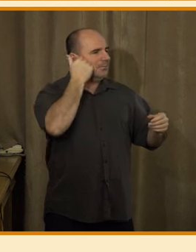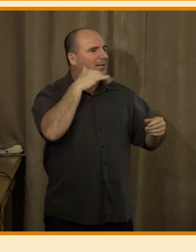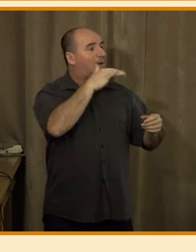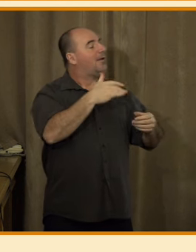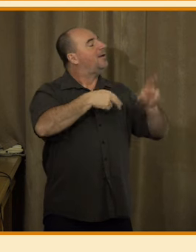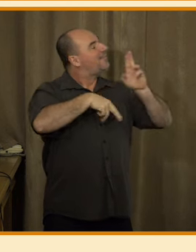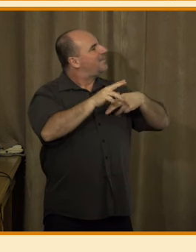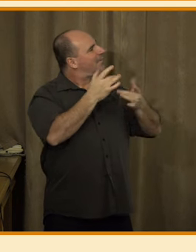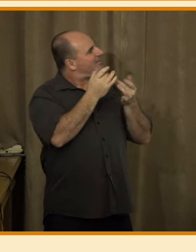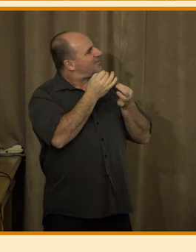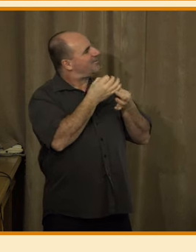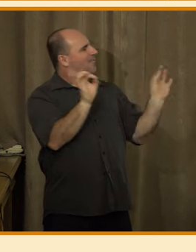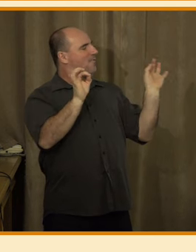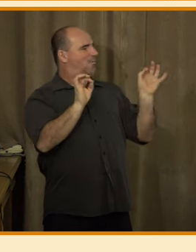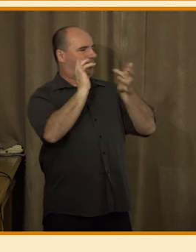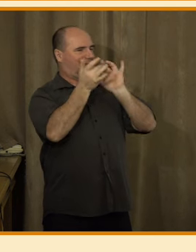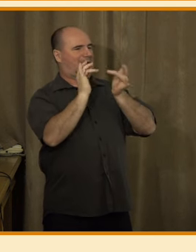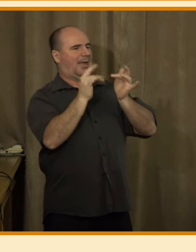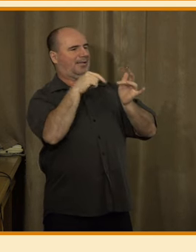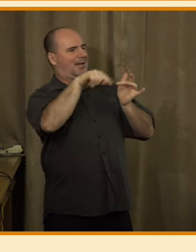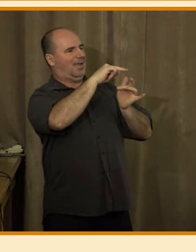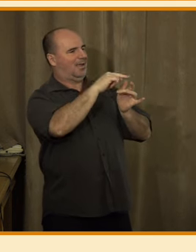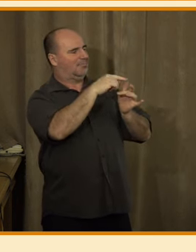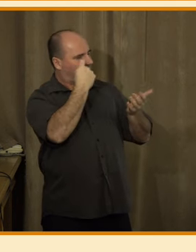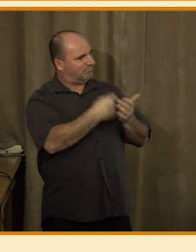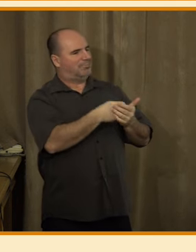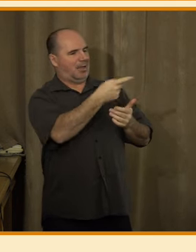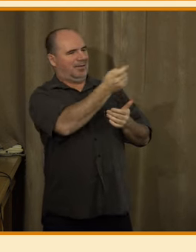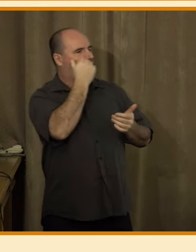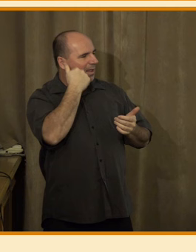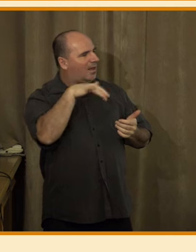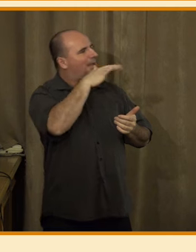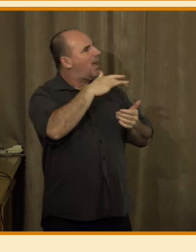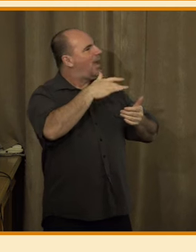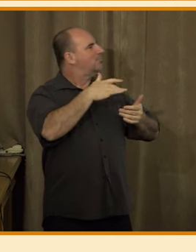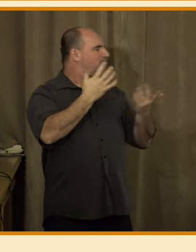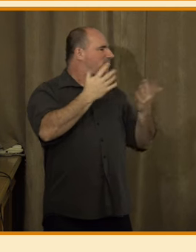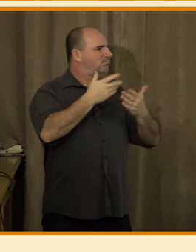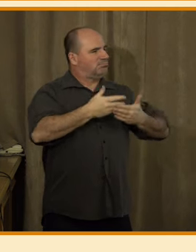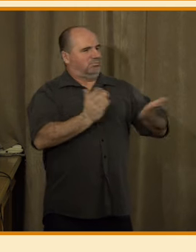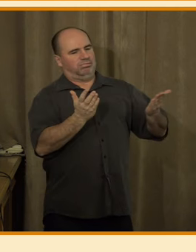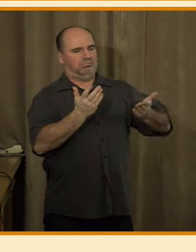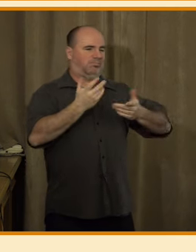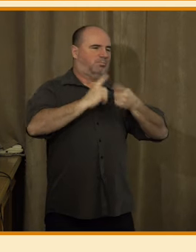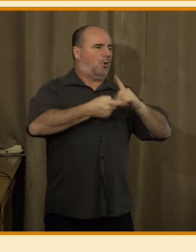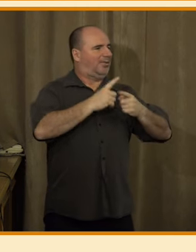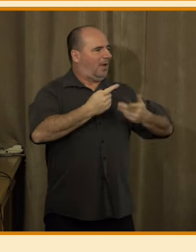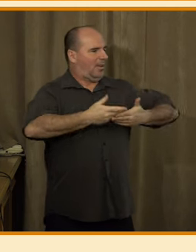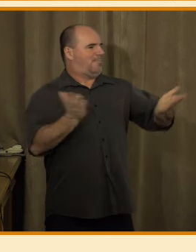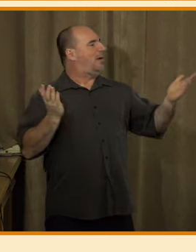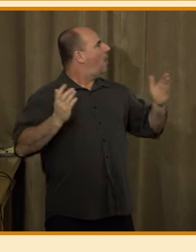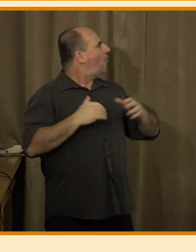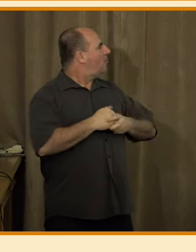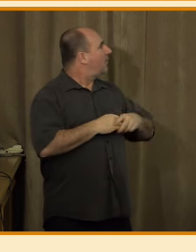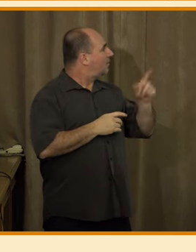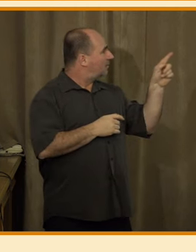cítí stoupenci nějaké ekologické politiky, liberálové, naopak podprůměrní jsou v tom tedy konzervativci,